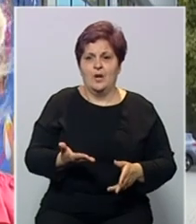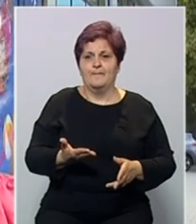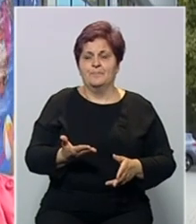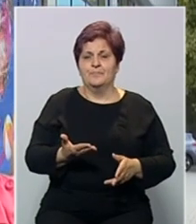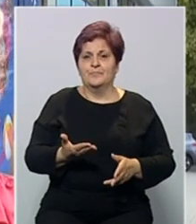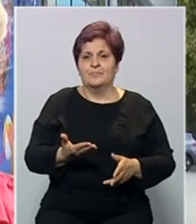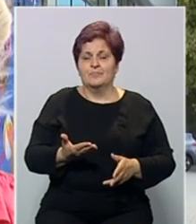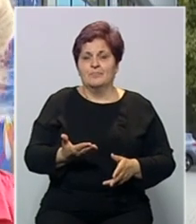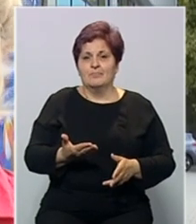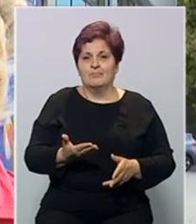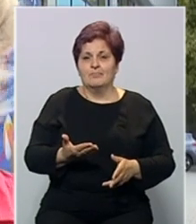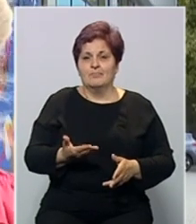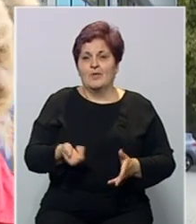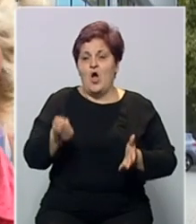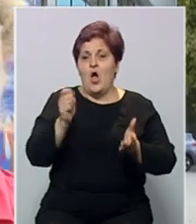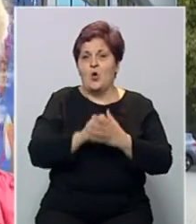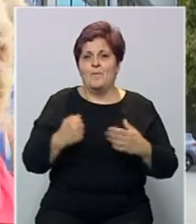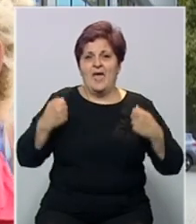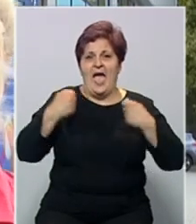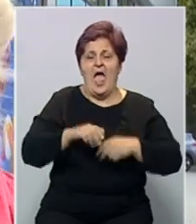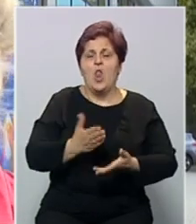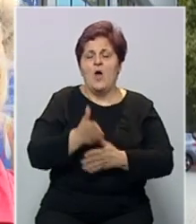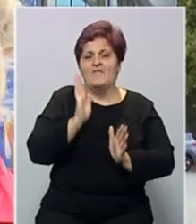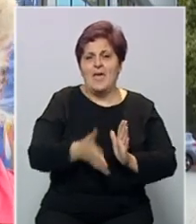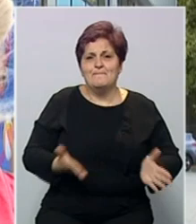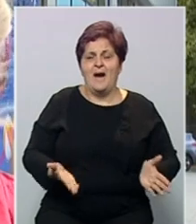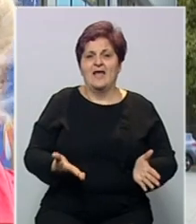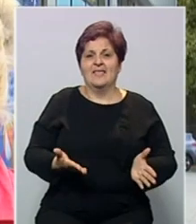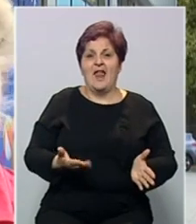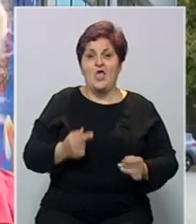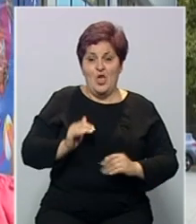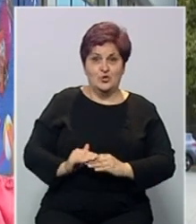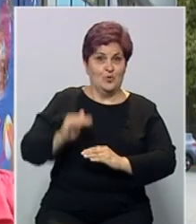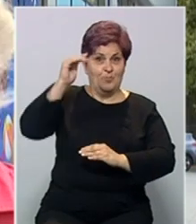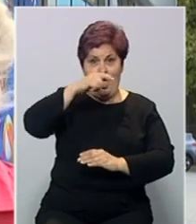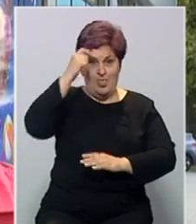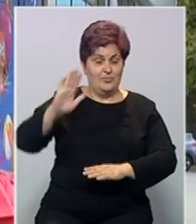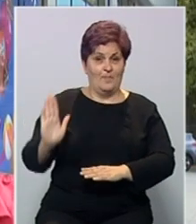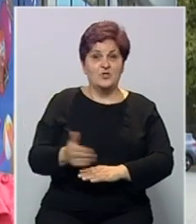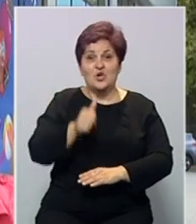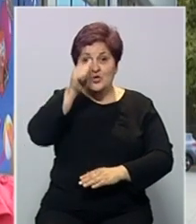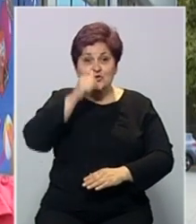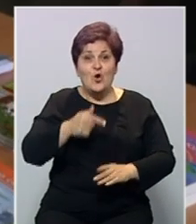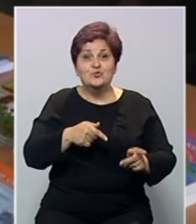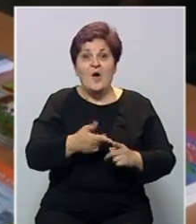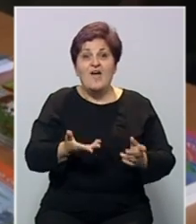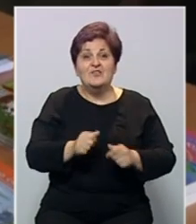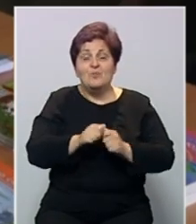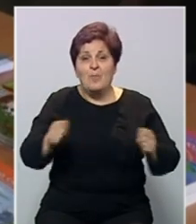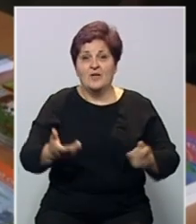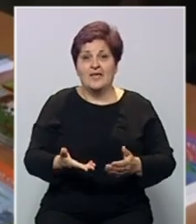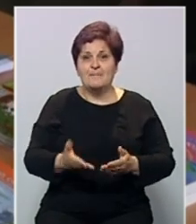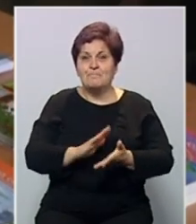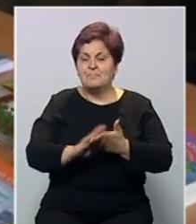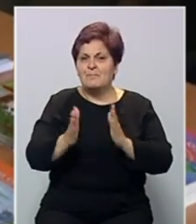kupuju se jaknice, nove hlačanove trenerke, drugo djeca su izrasla, ljeto je prošlo i ono što su imali to spoderali. Besplatni